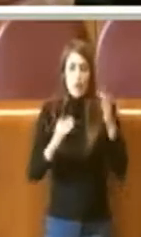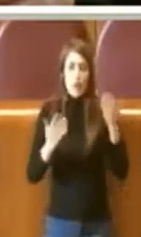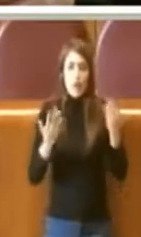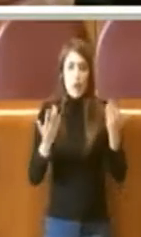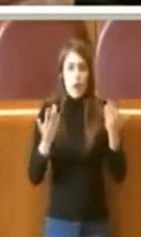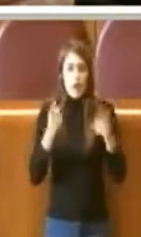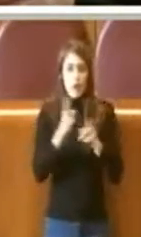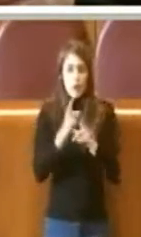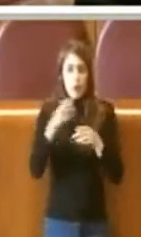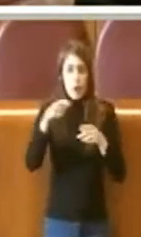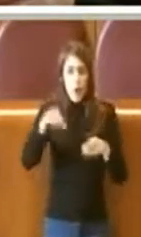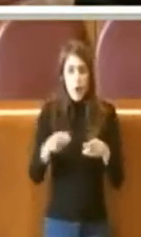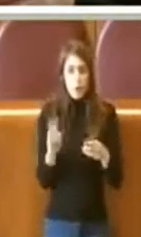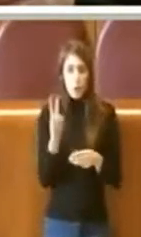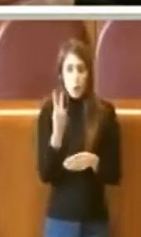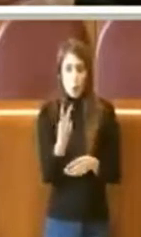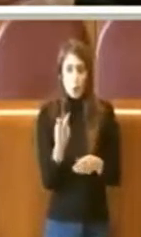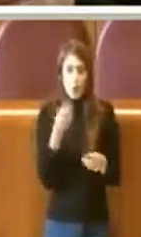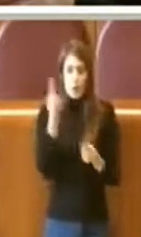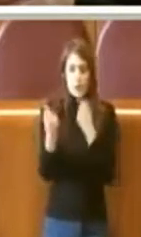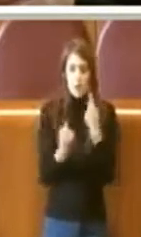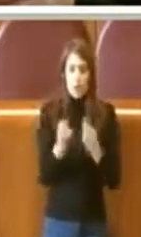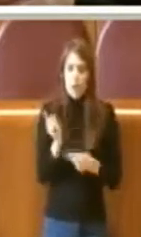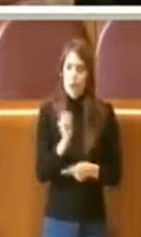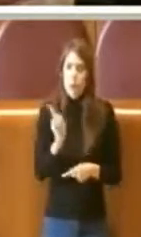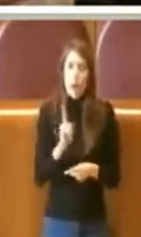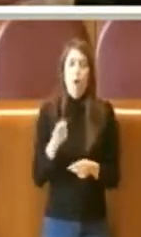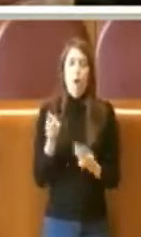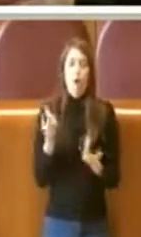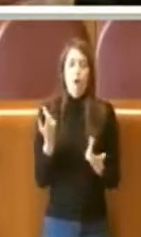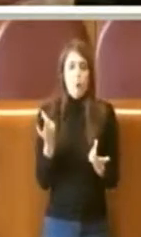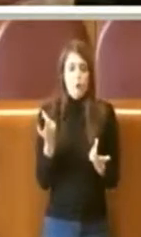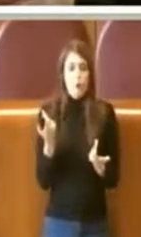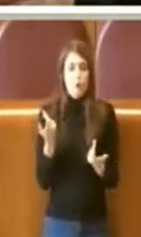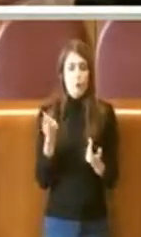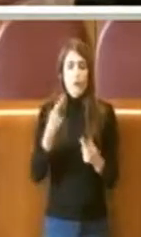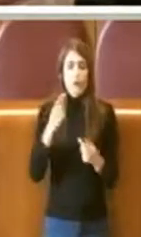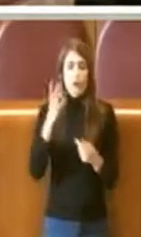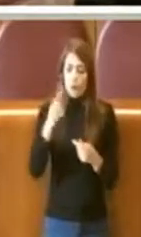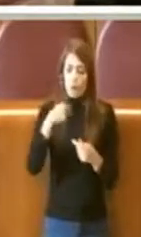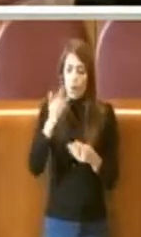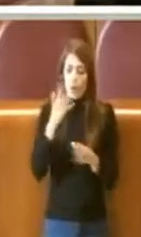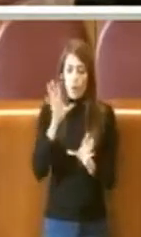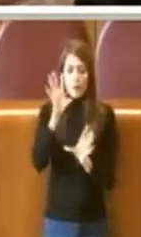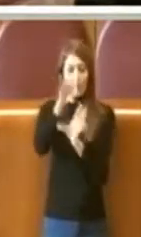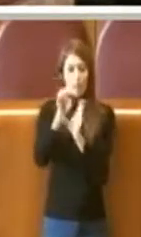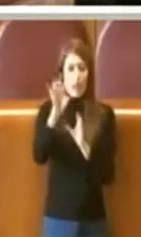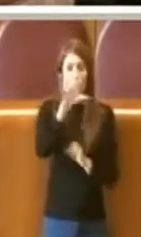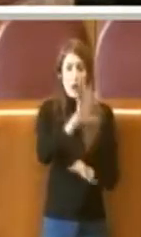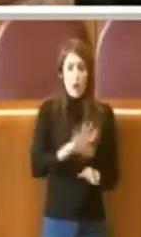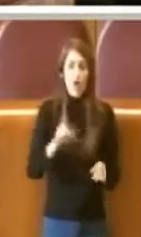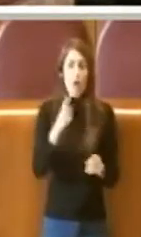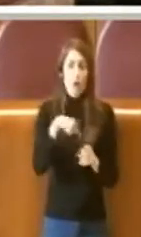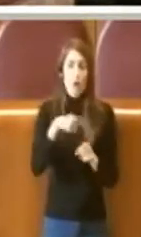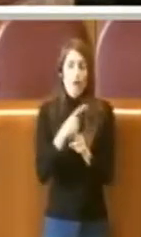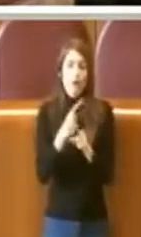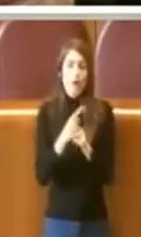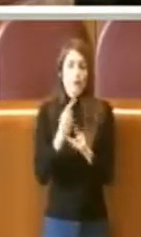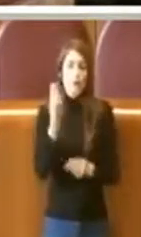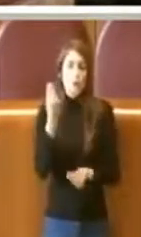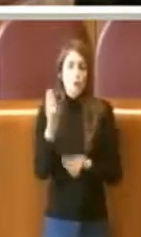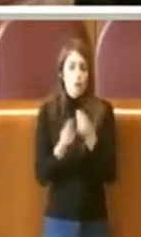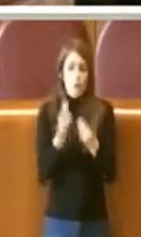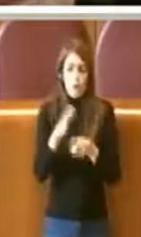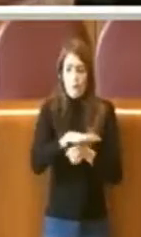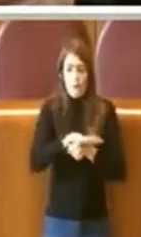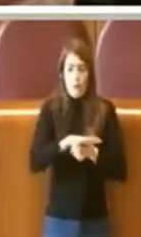vogliamo entrare nelle qualifiche dell'Europa League, noi dobbiamo giocare in campo con tutti gli undici giocatori, non possiamo entrare